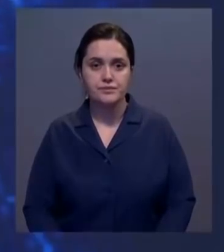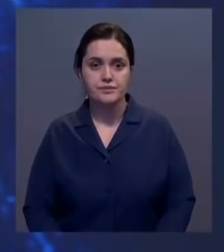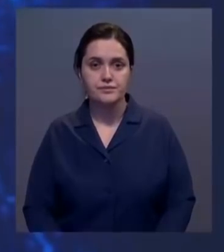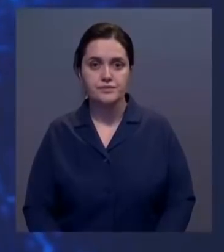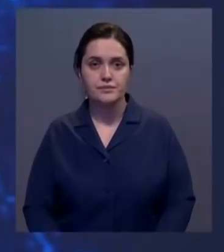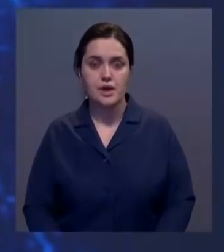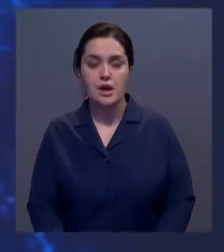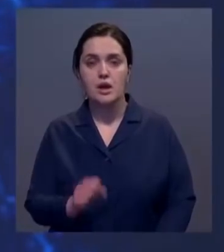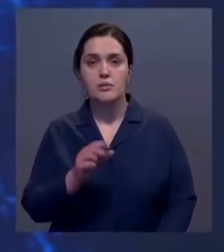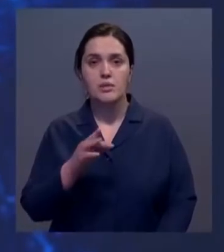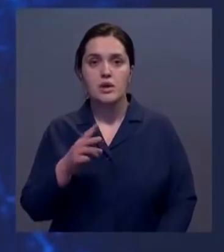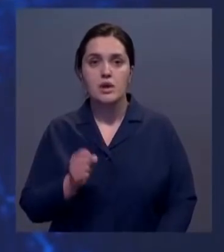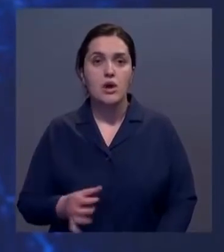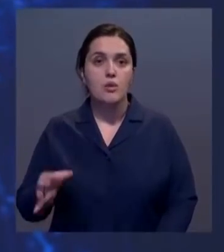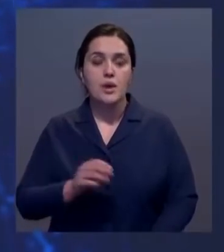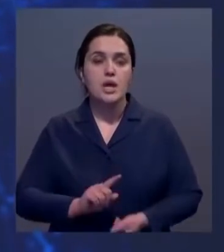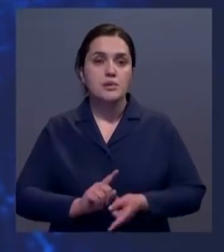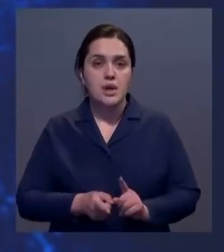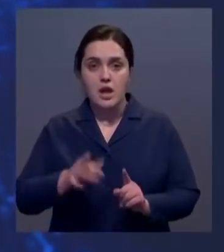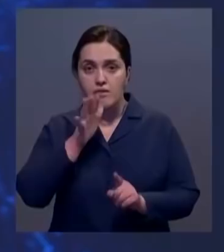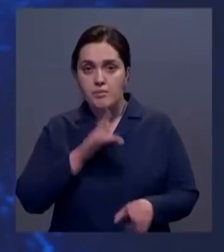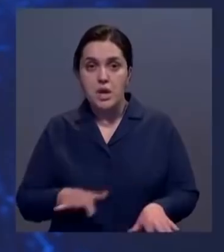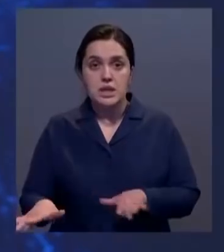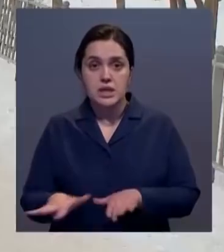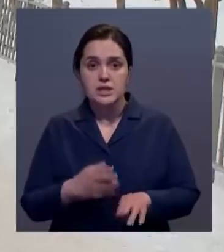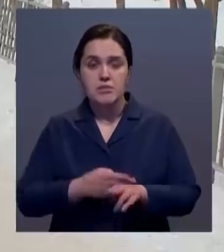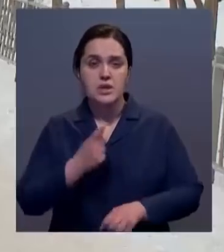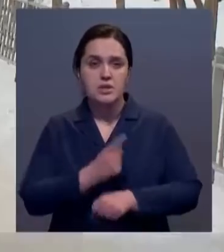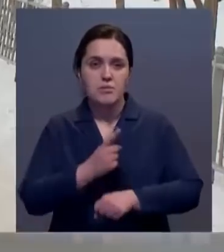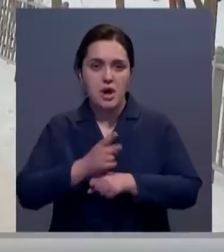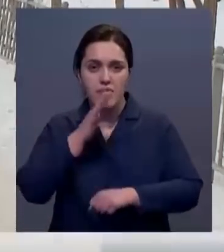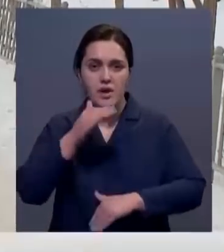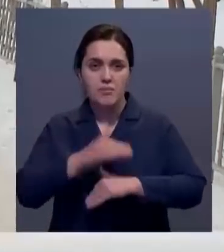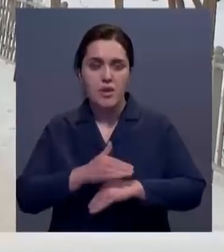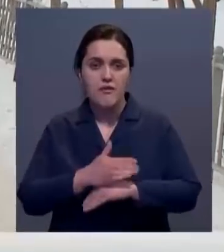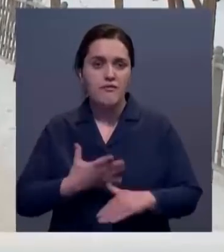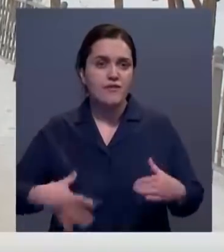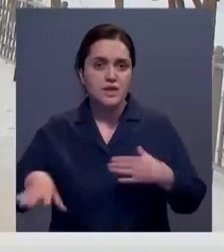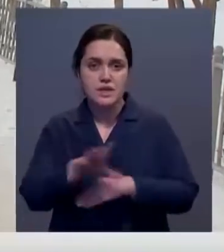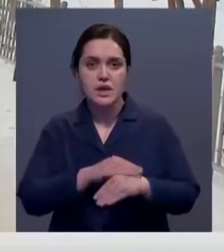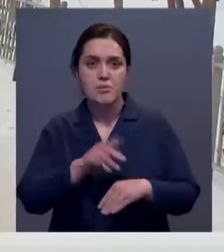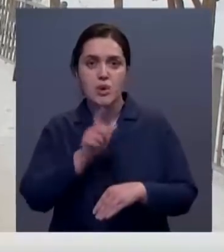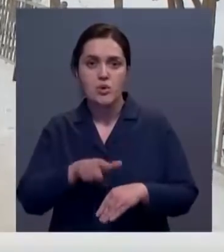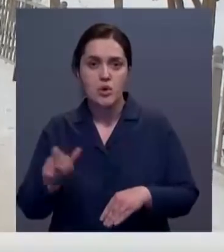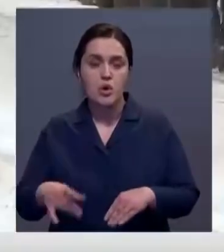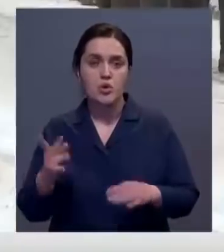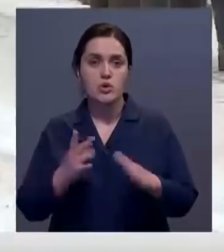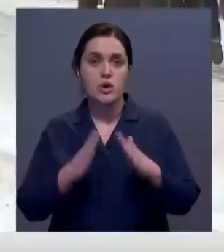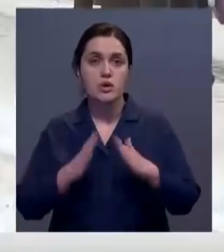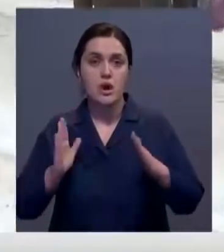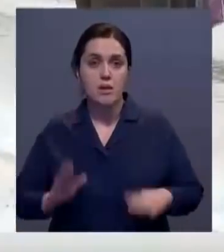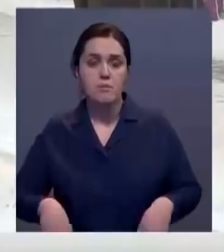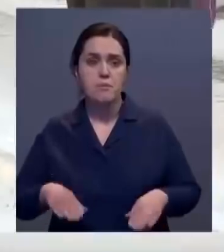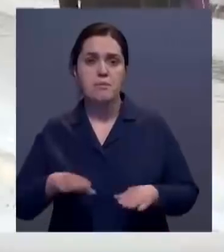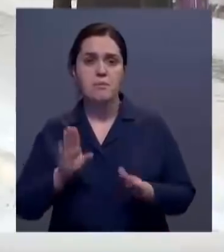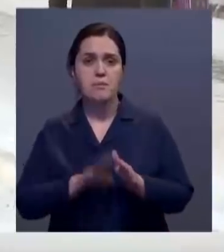В Акмолинской области изменили время действия комендантского часа. Теперь всем жителям региона рекомендуют не покидать свои дома без